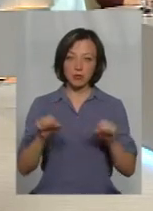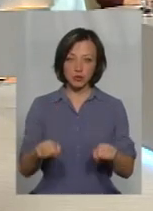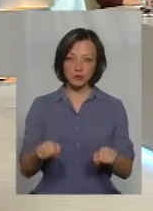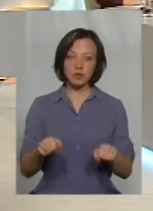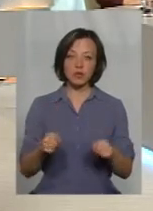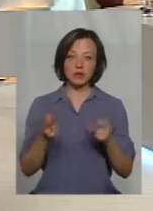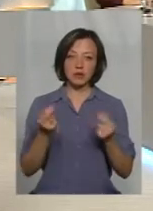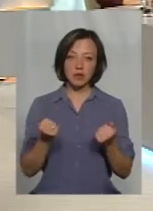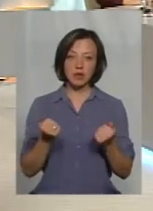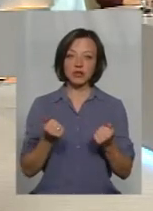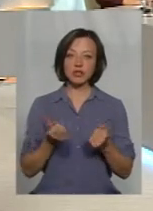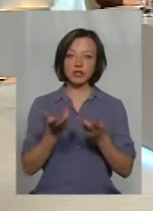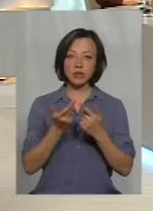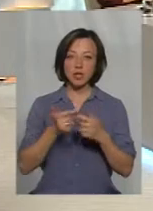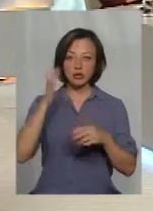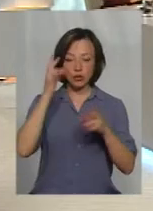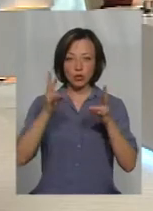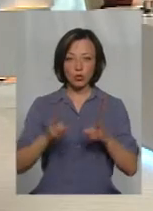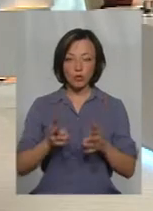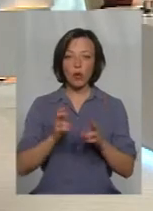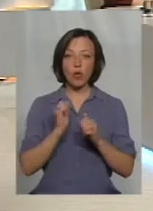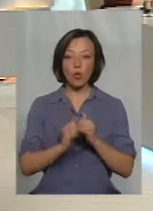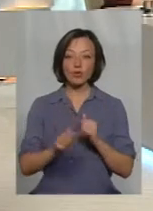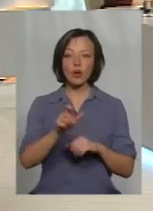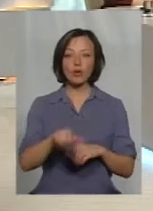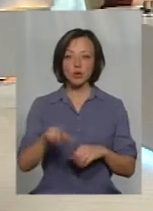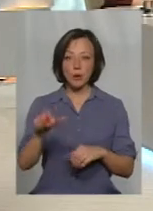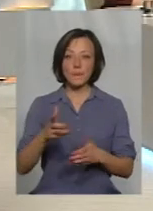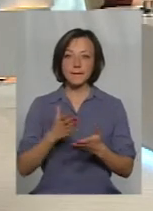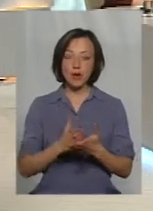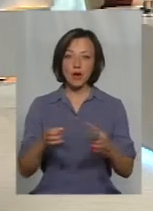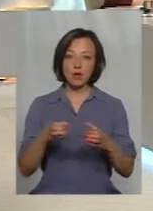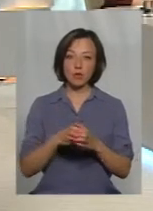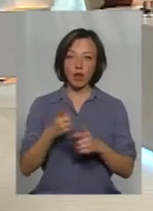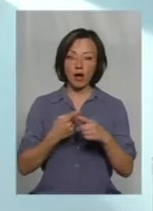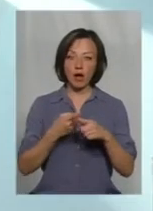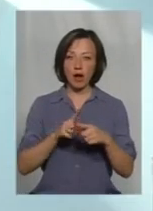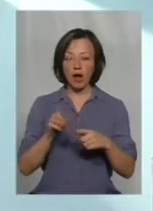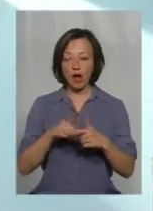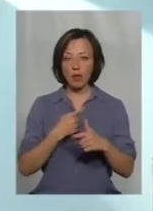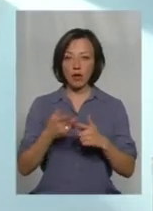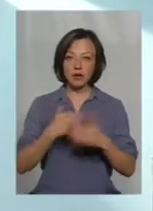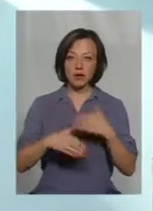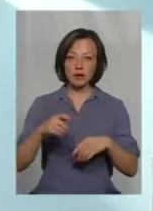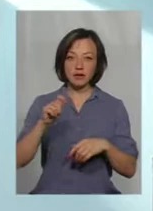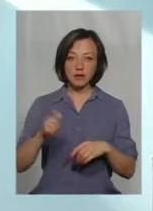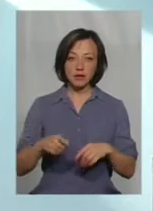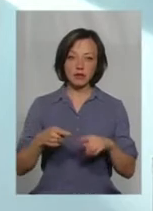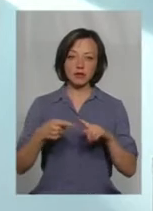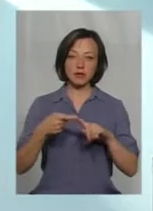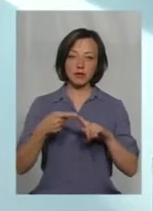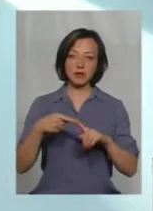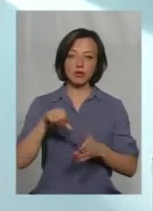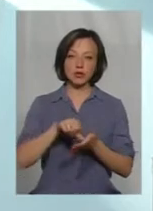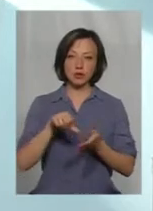отримувати авто? Звичайно, іще сла Чорнобильців. Тобто, кожна особа, яка має групу або інвалід війни – це особи, які